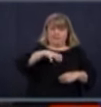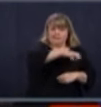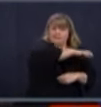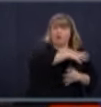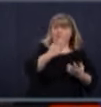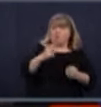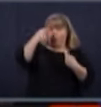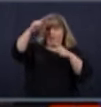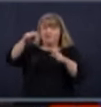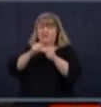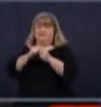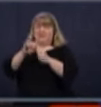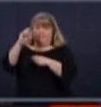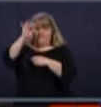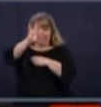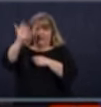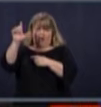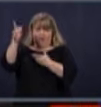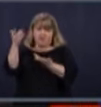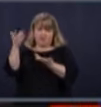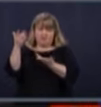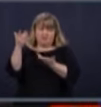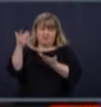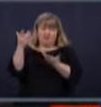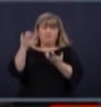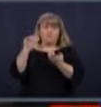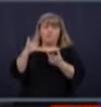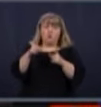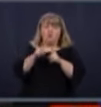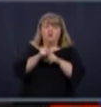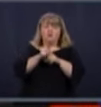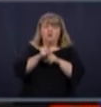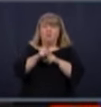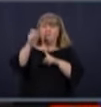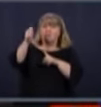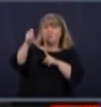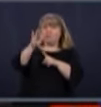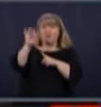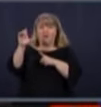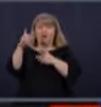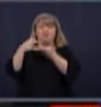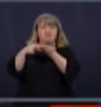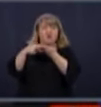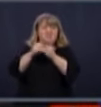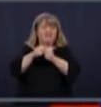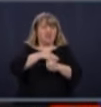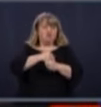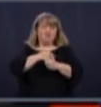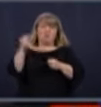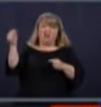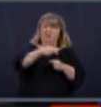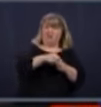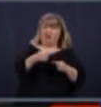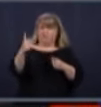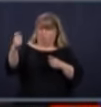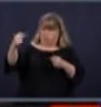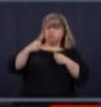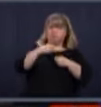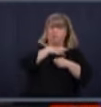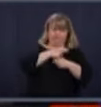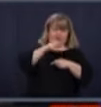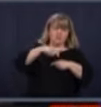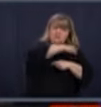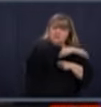plutôt que d'aller négocier directement par-dessus notre tête avec les municipalités. C'est notre choix